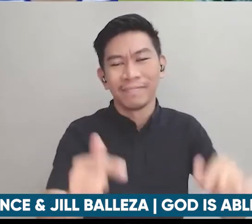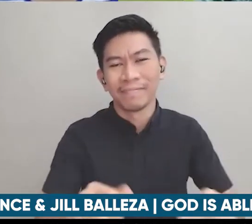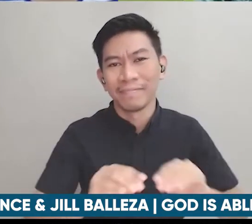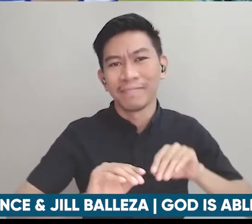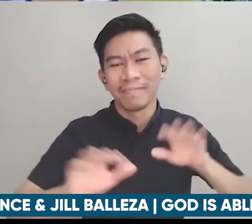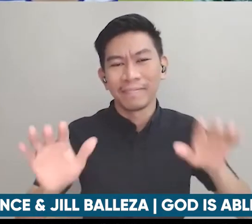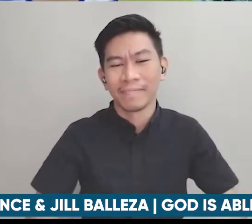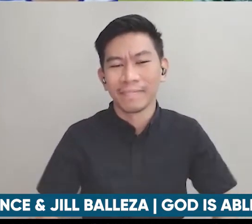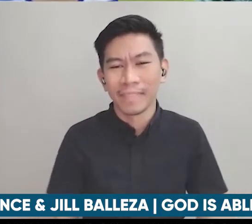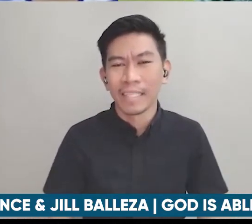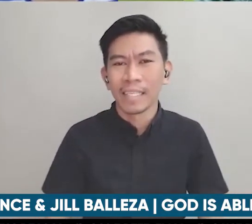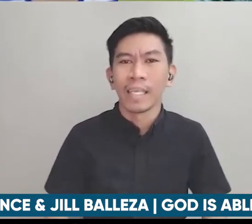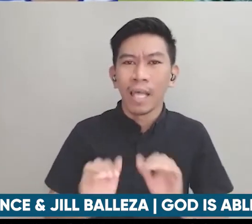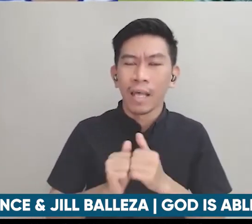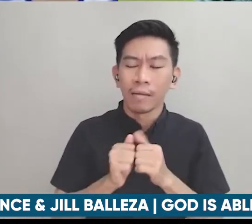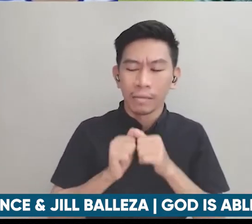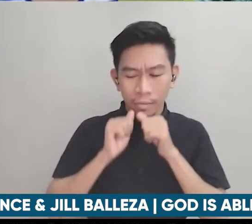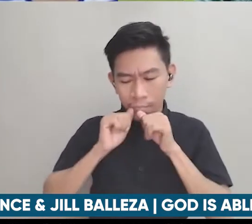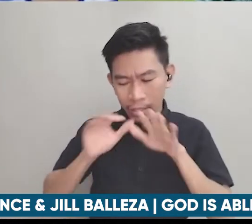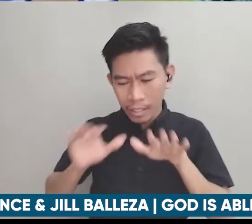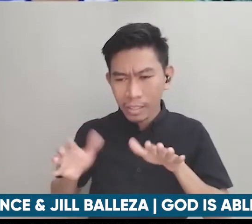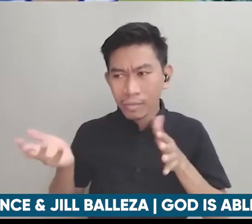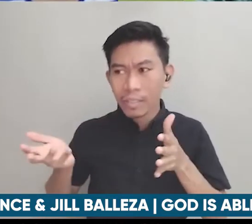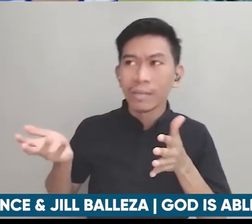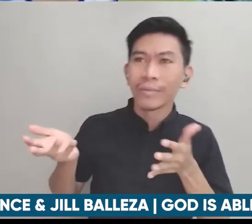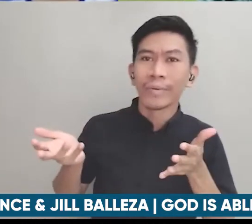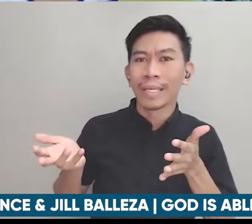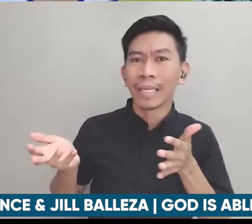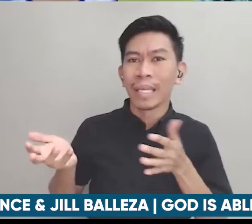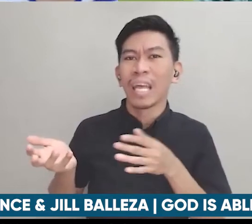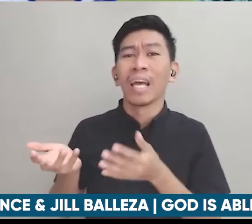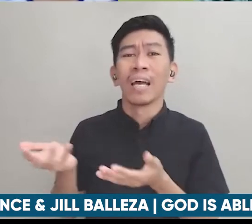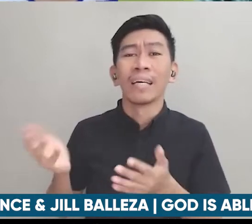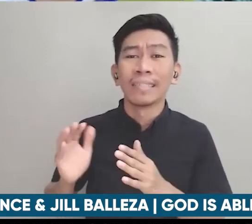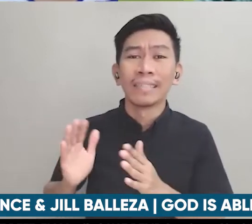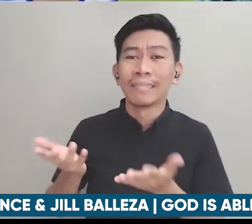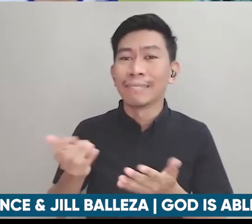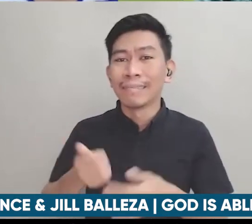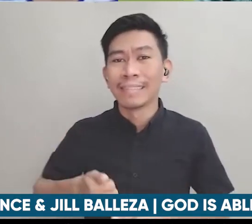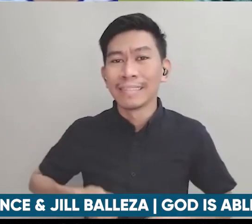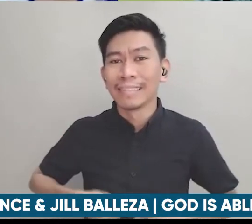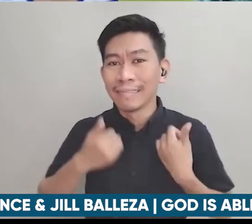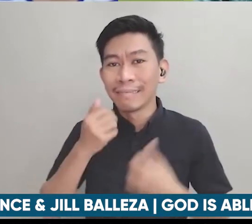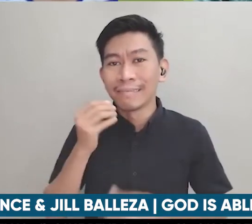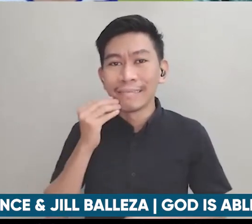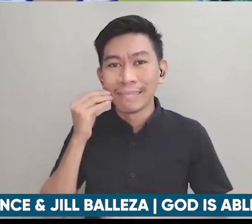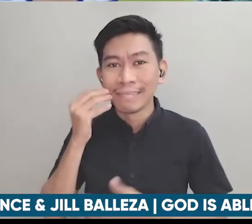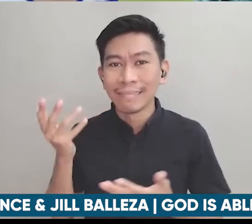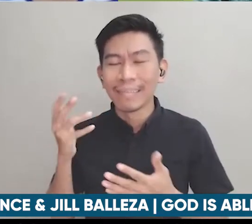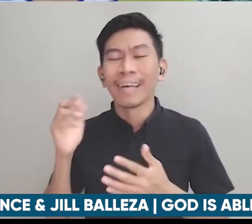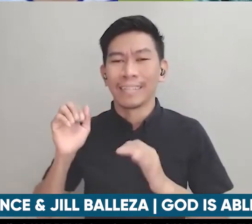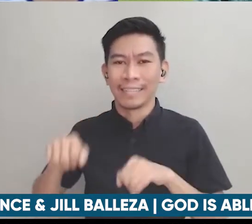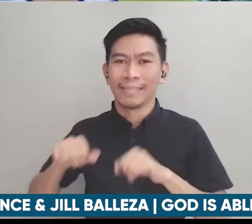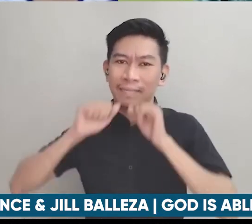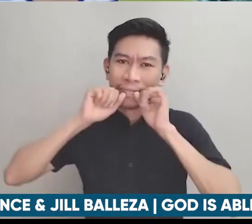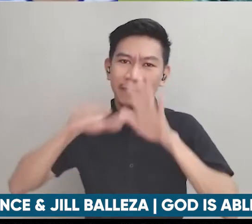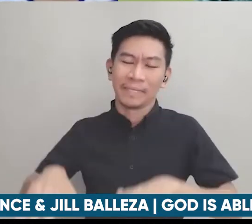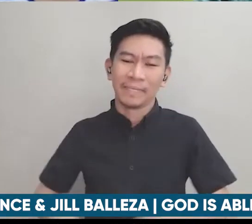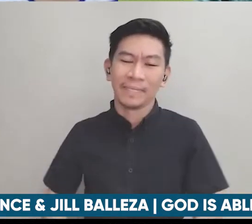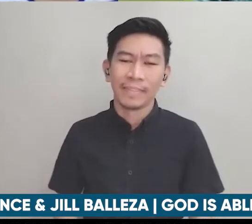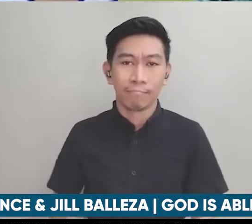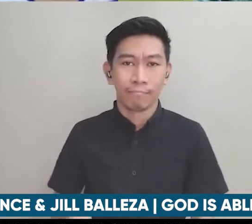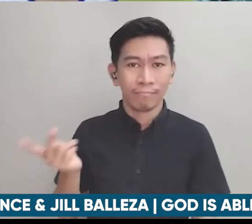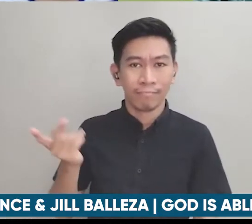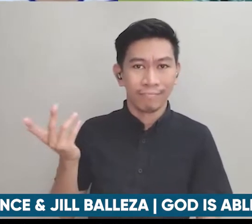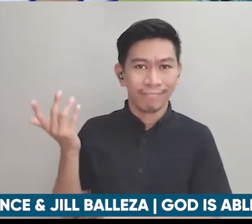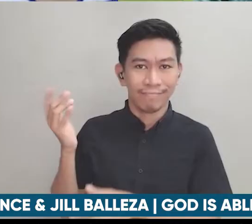tinanim ni Lord sabi nga bloom where you are planted so nilagay sila sa lipa at yun din po yung heart at approach din ng